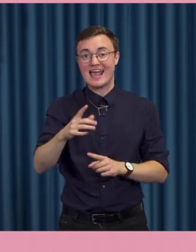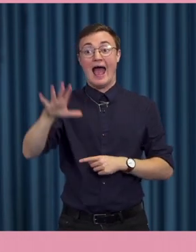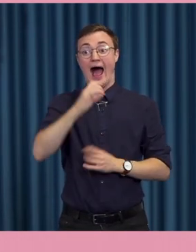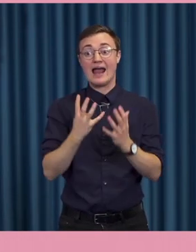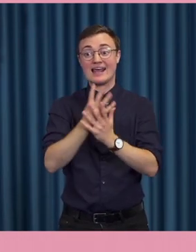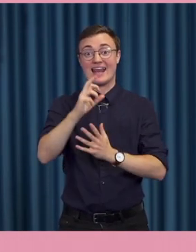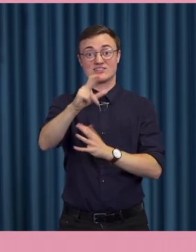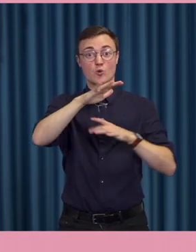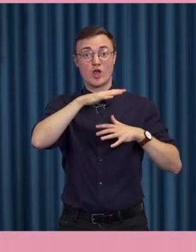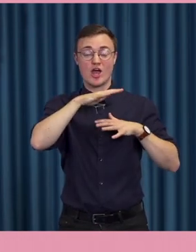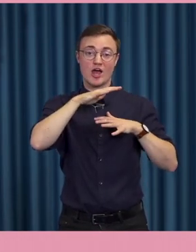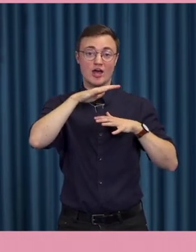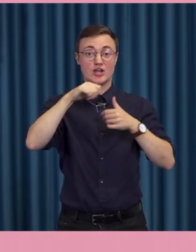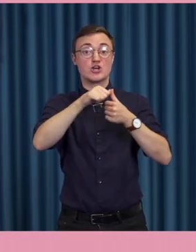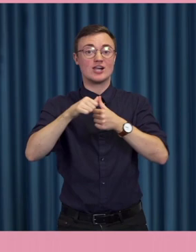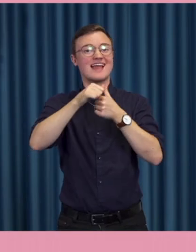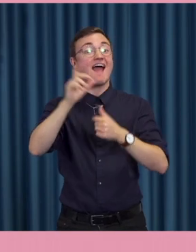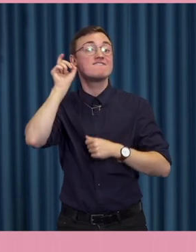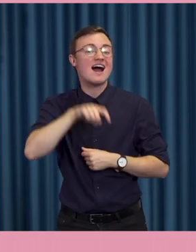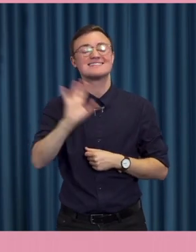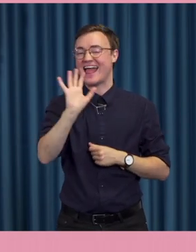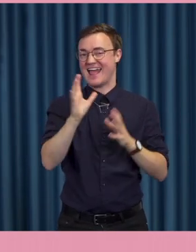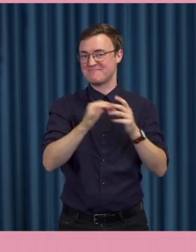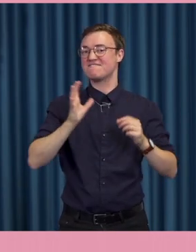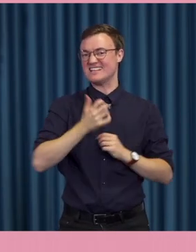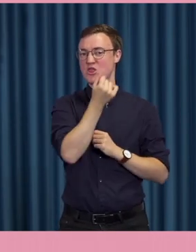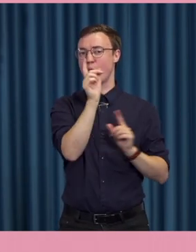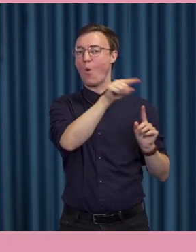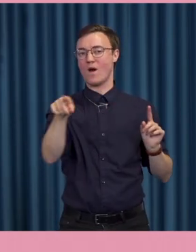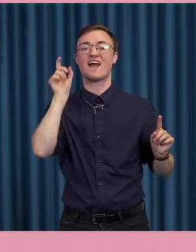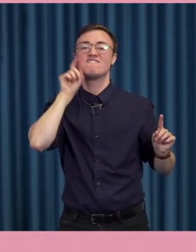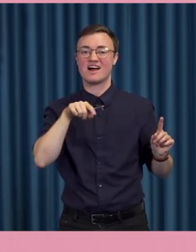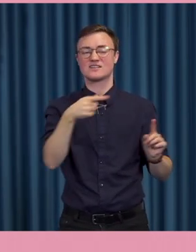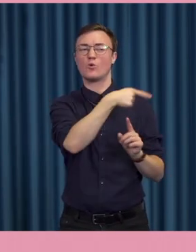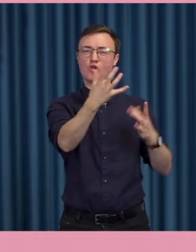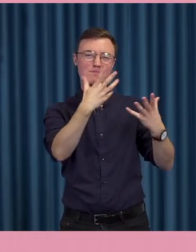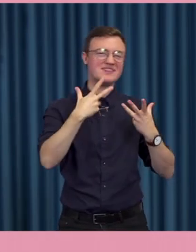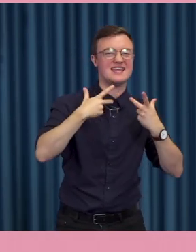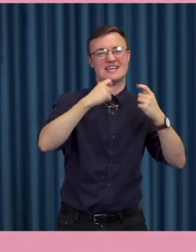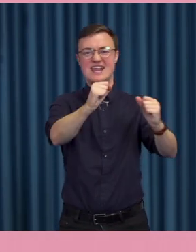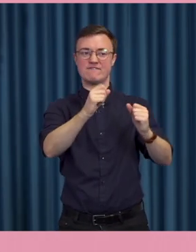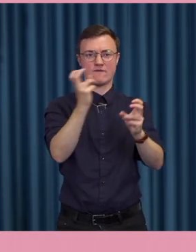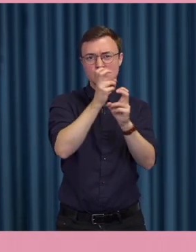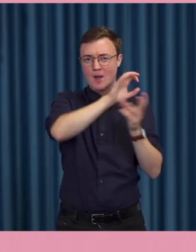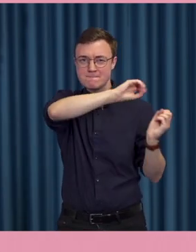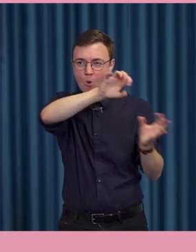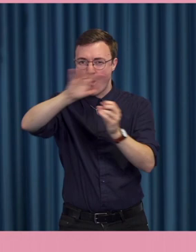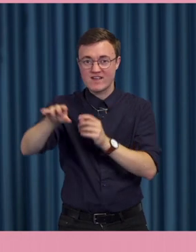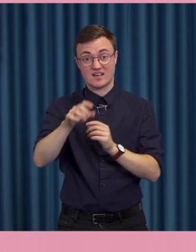gräsrotsrörelser är falska. Absolut inte. Men det finns en del där ute som är det. Och som driver tesa för att påverka dig och